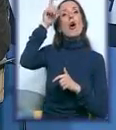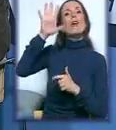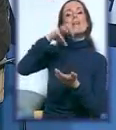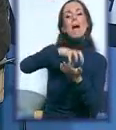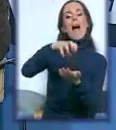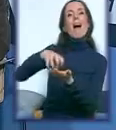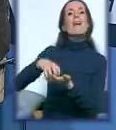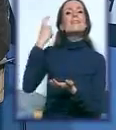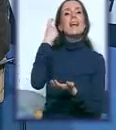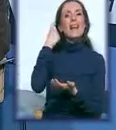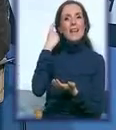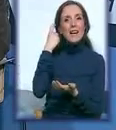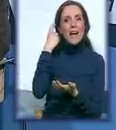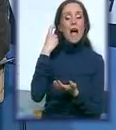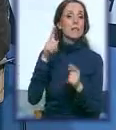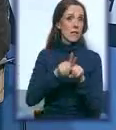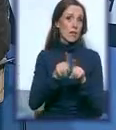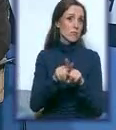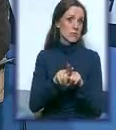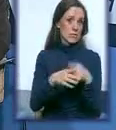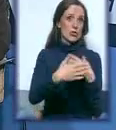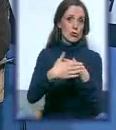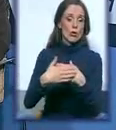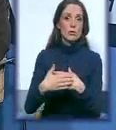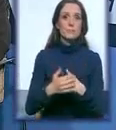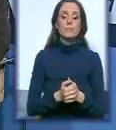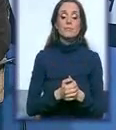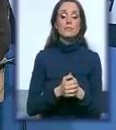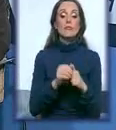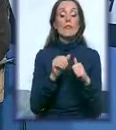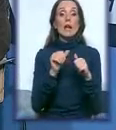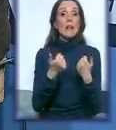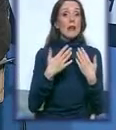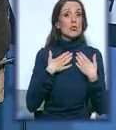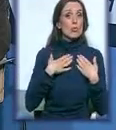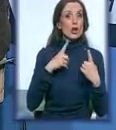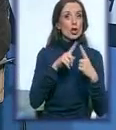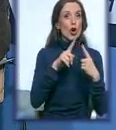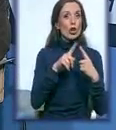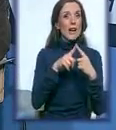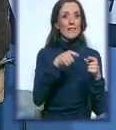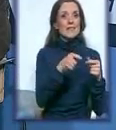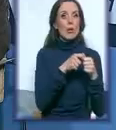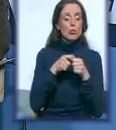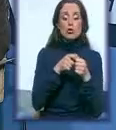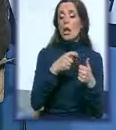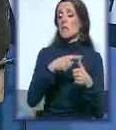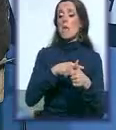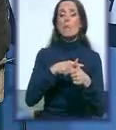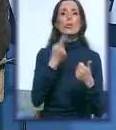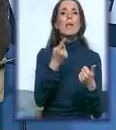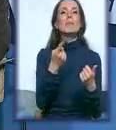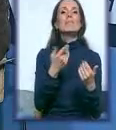sekretarijate. Da li su to naši kontakti sa udruženjima putem vesti, mailing